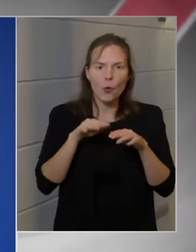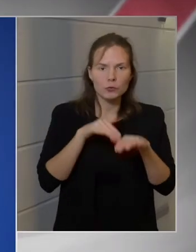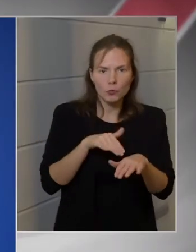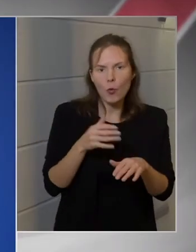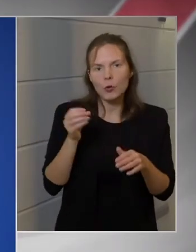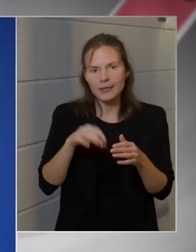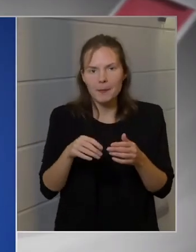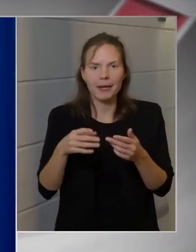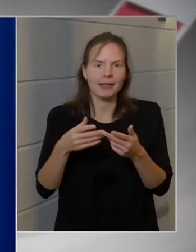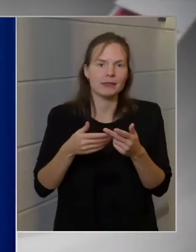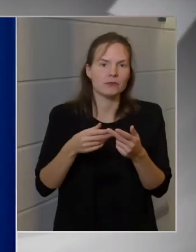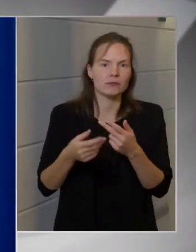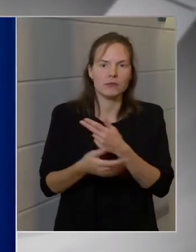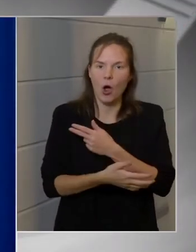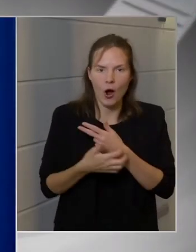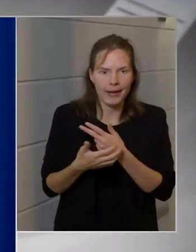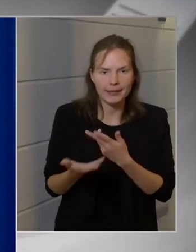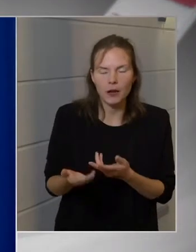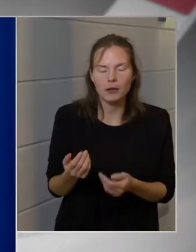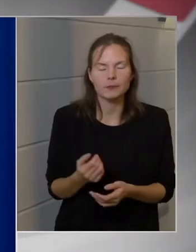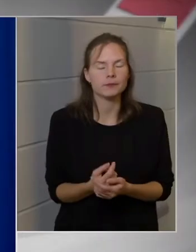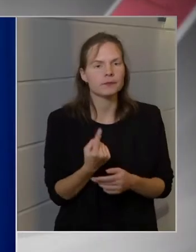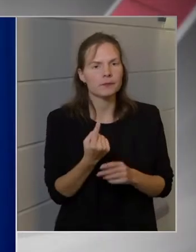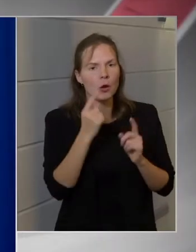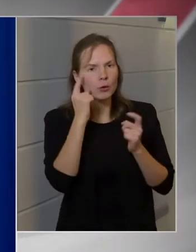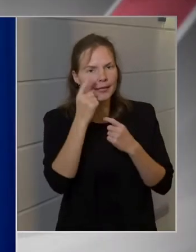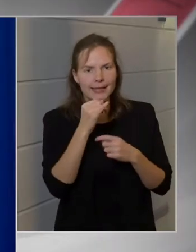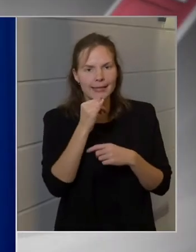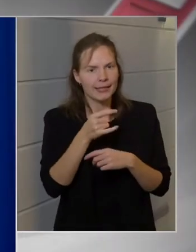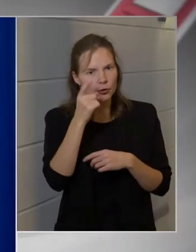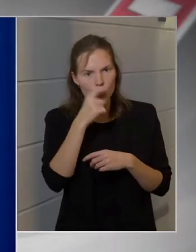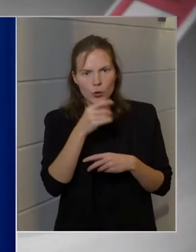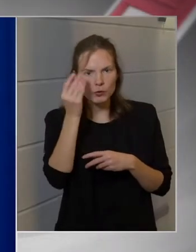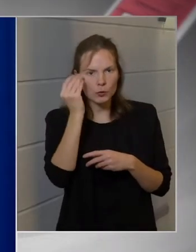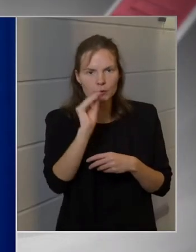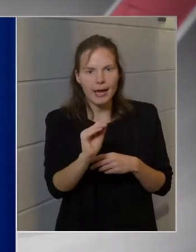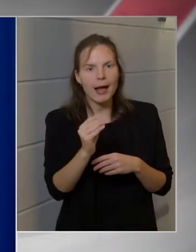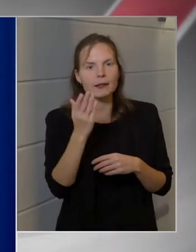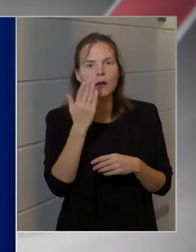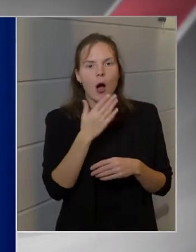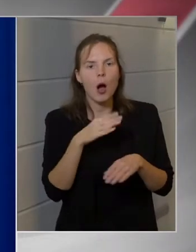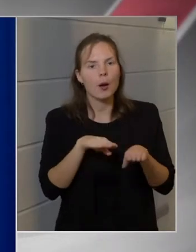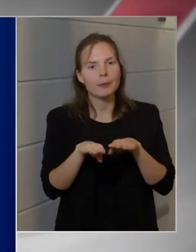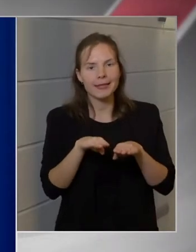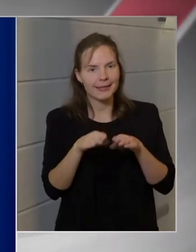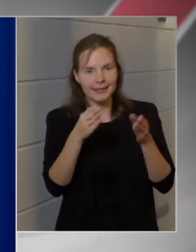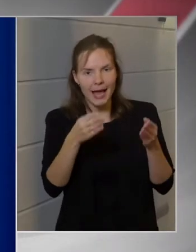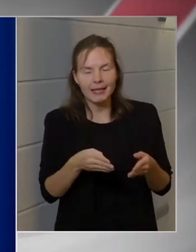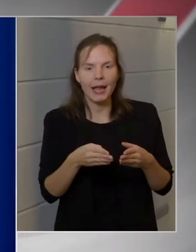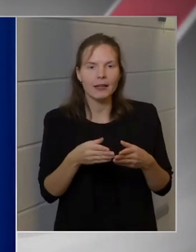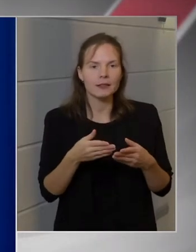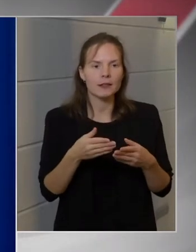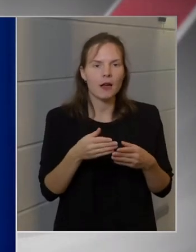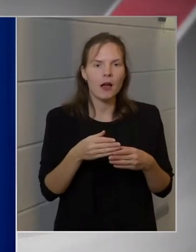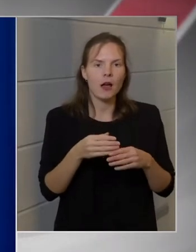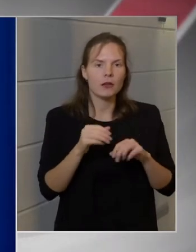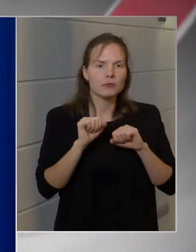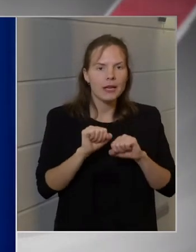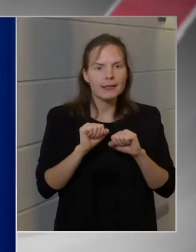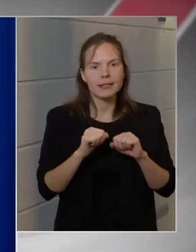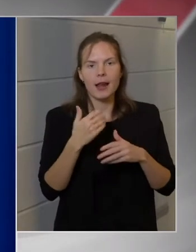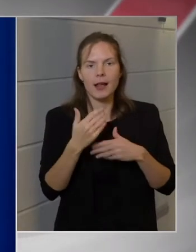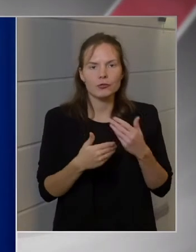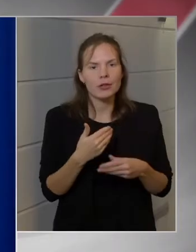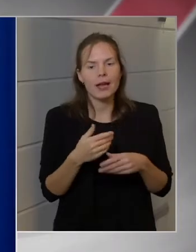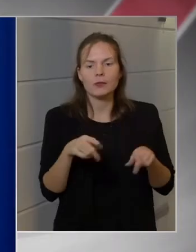szemét, több hajléktal. És hogy ön szerint nincs rossz üzenete annak, hogyha ön miniszterként rendszeresen egymás után